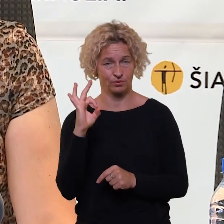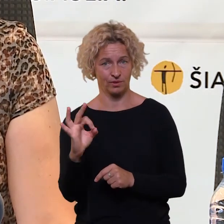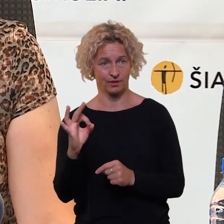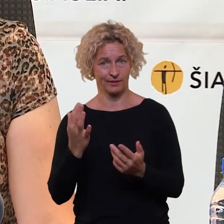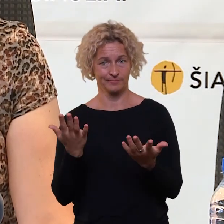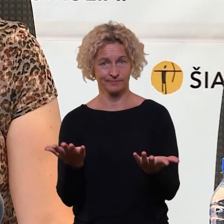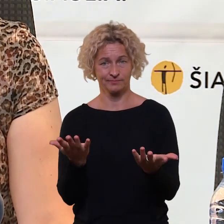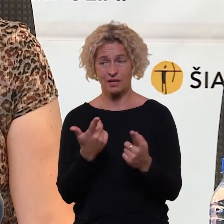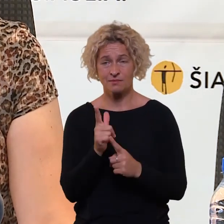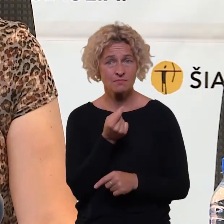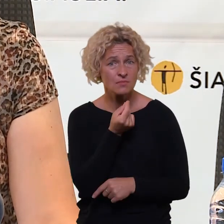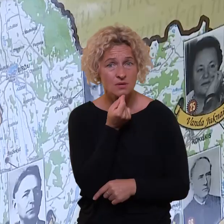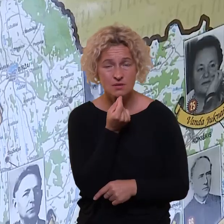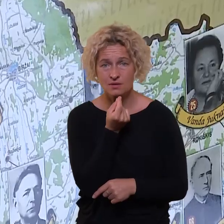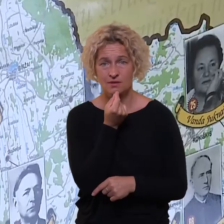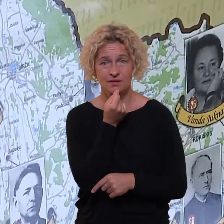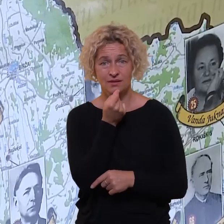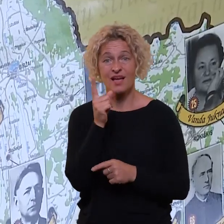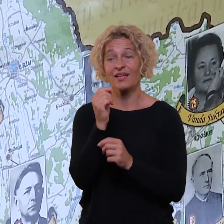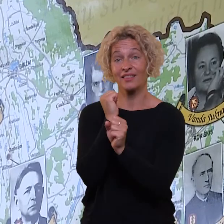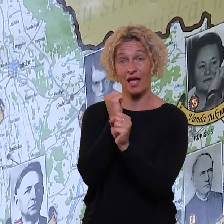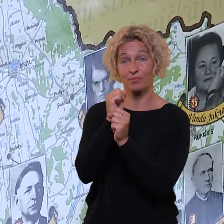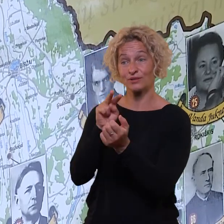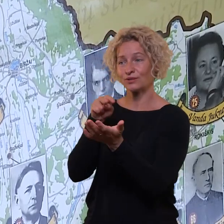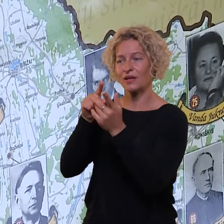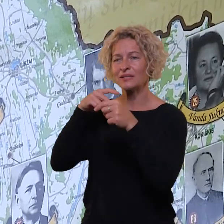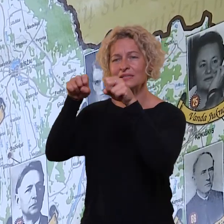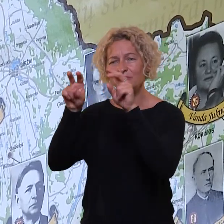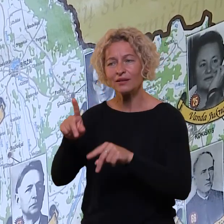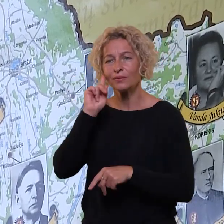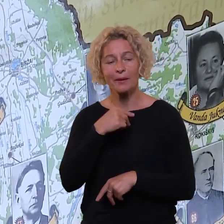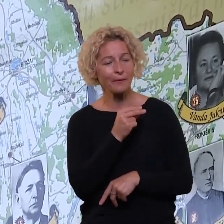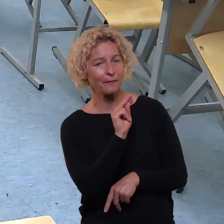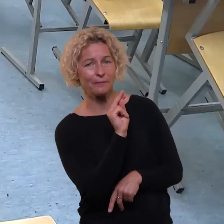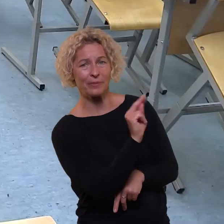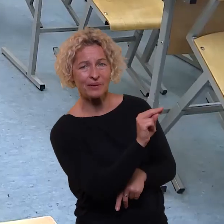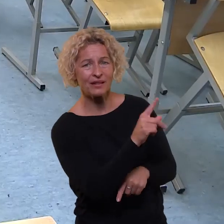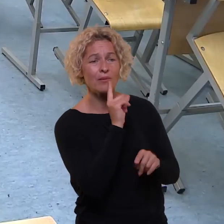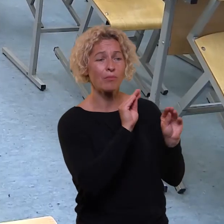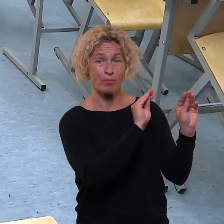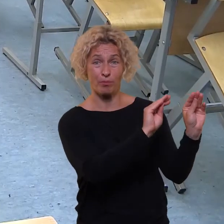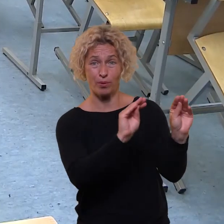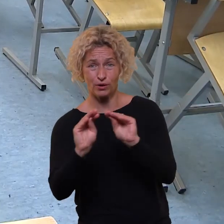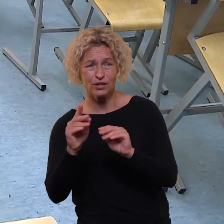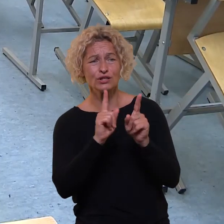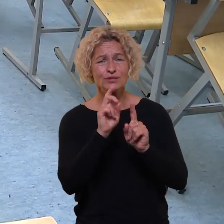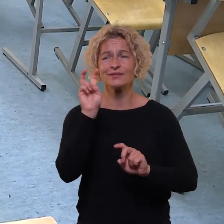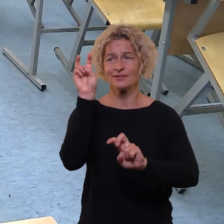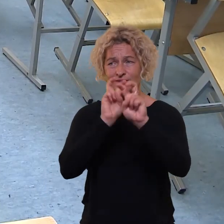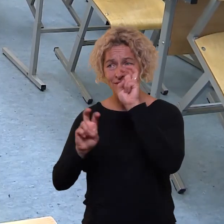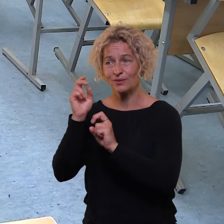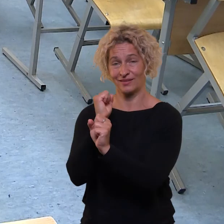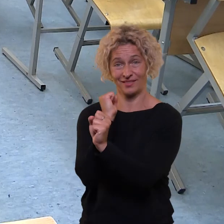tai yra labai mažas skaičius. Užimtumo tarnybos specialistės teigimu pedagogai dažniausiai ieško mokytojo darbo, tačiau